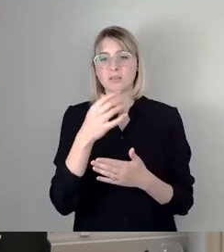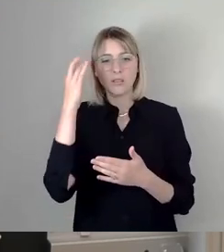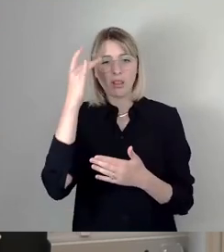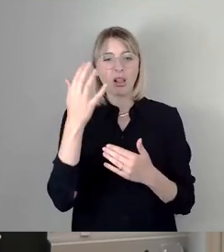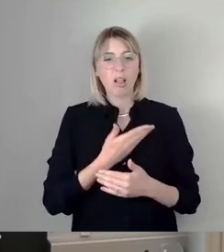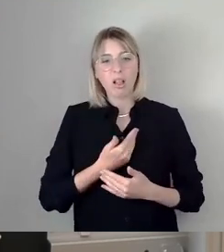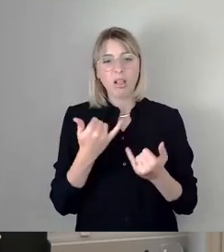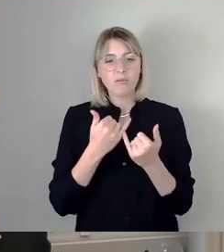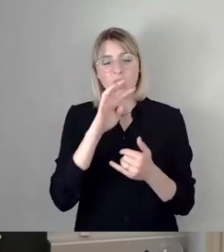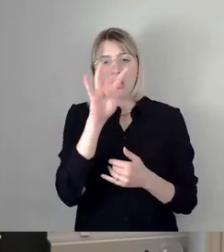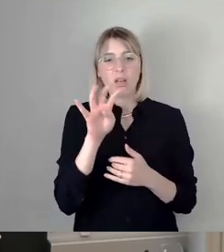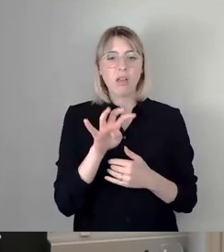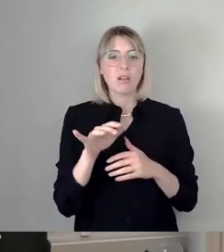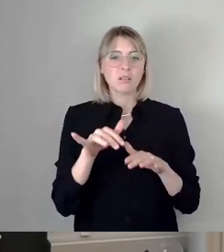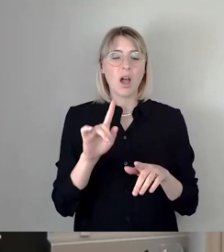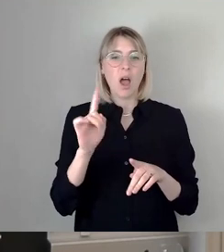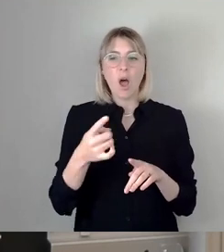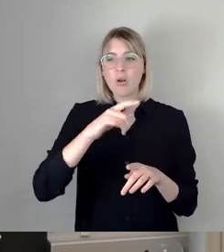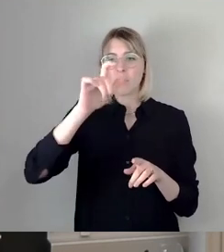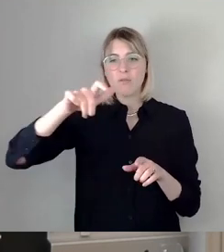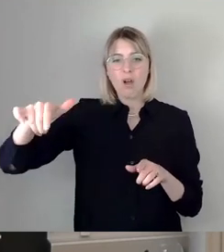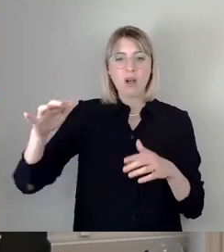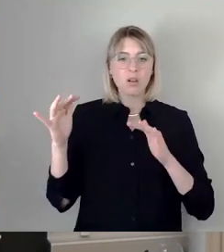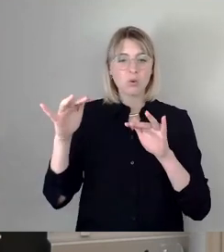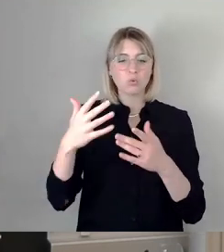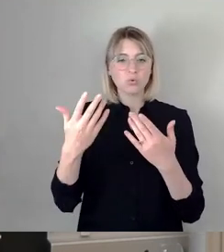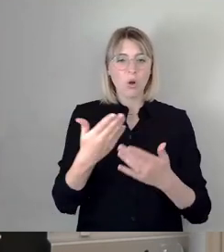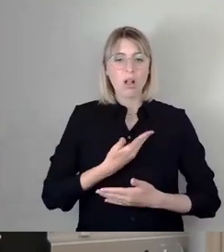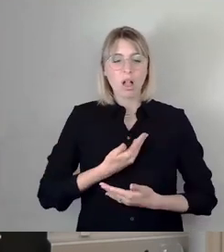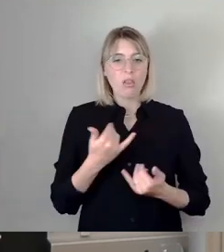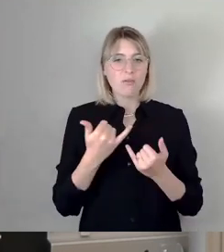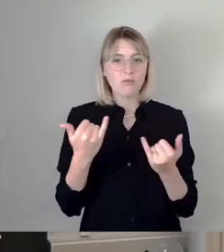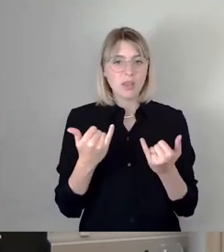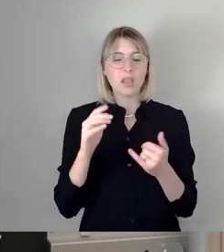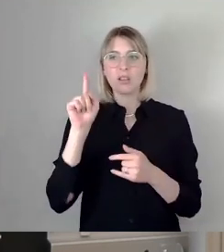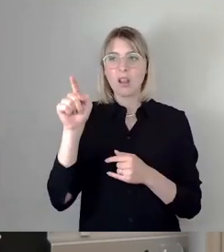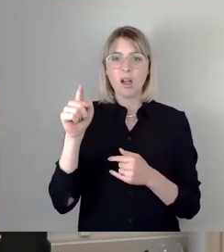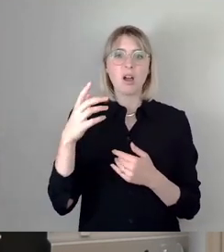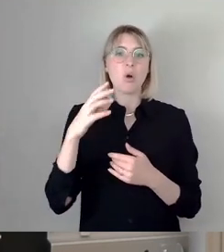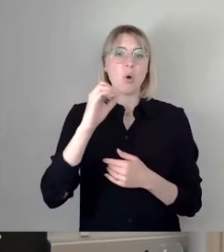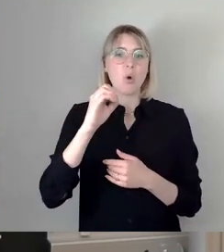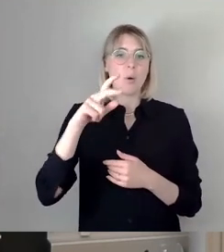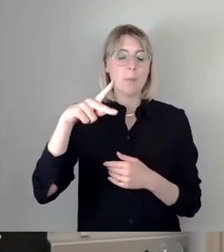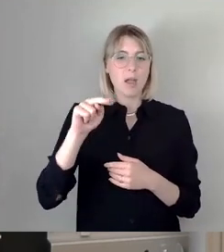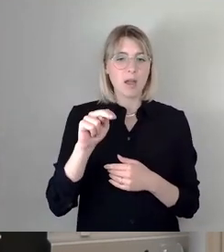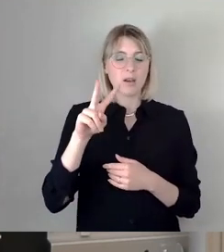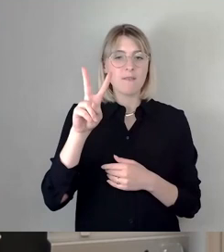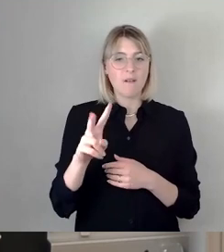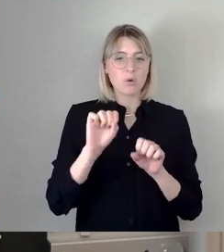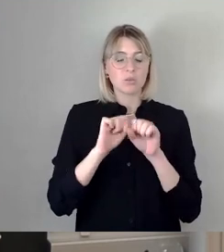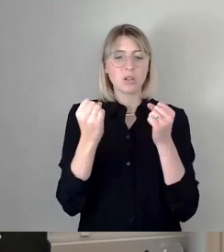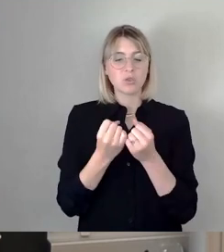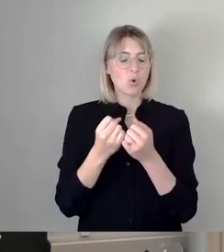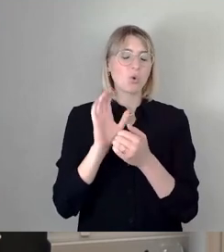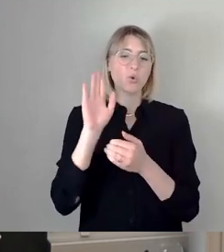man im Prinzip da oben in einer vollkommen überlasteten ÖPNV-Situation in 25 Jahren